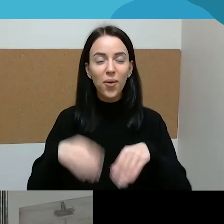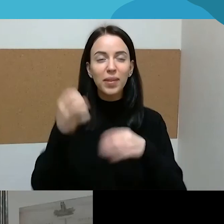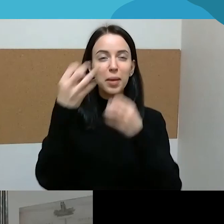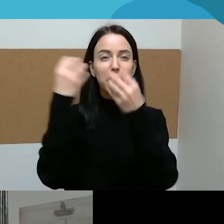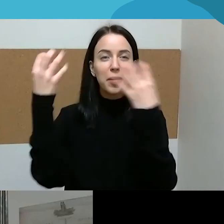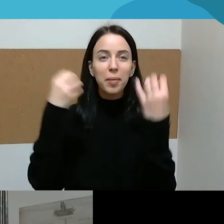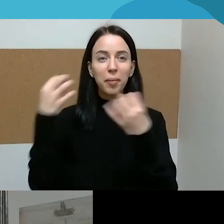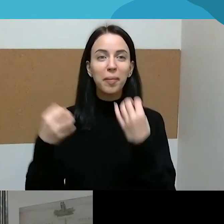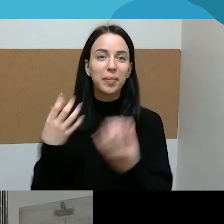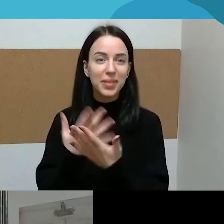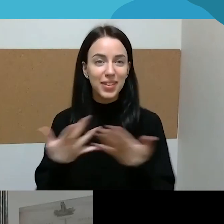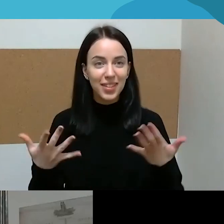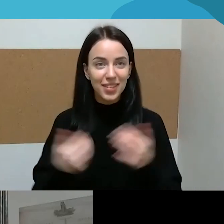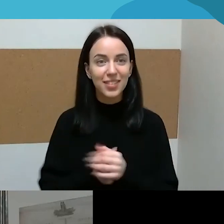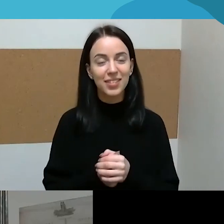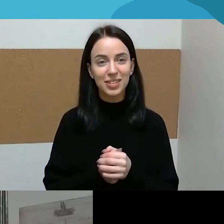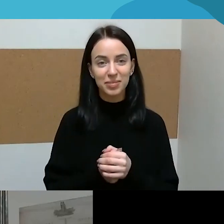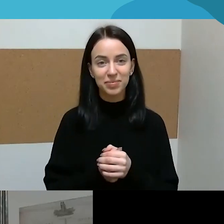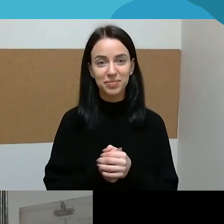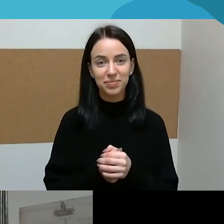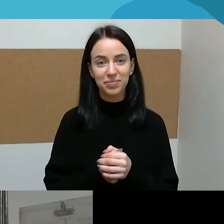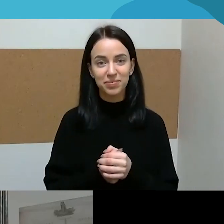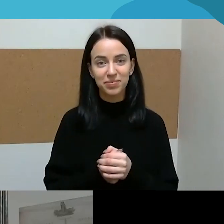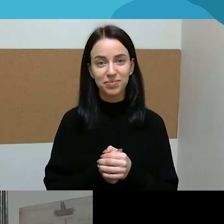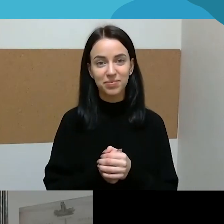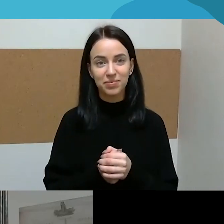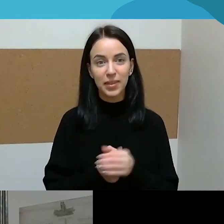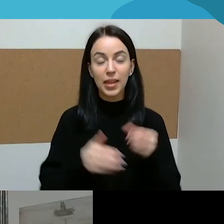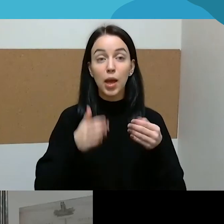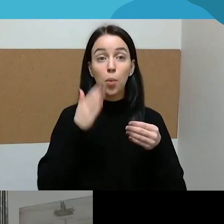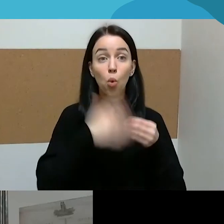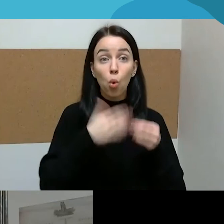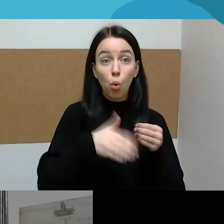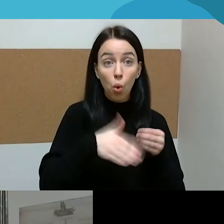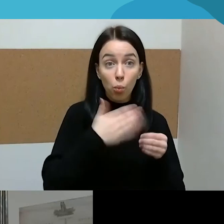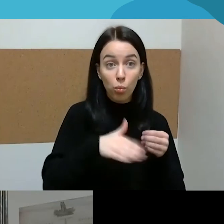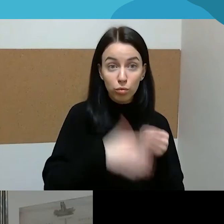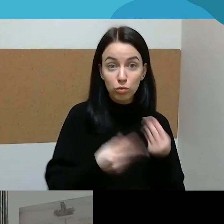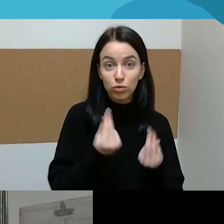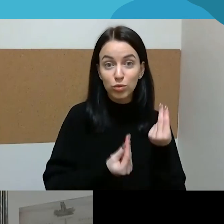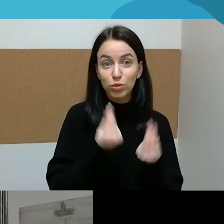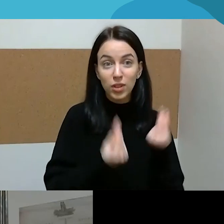išspintas, žaidžiam su kopūstu, nes kamulę neturim.